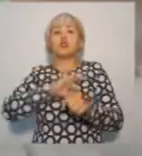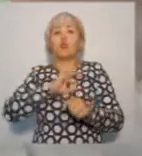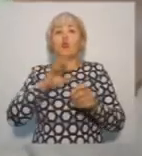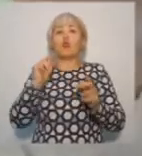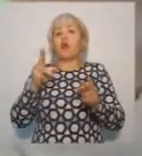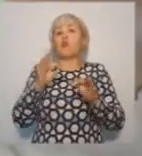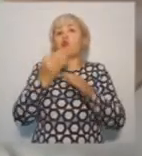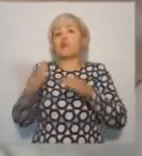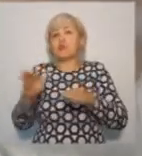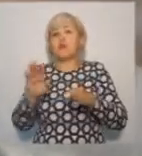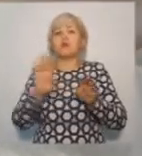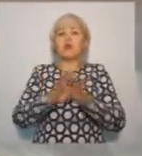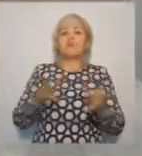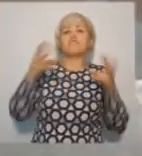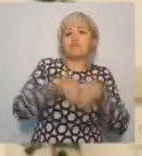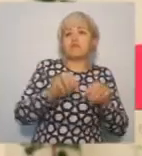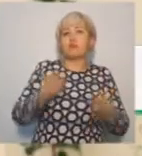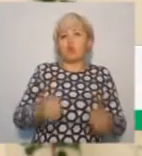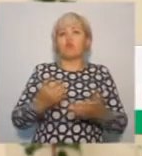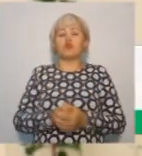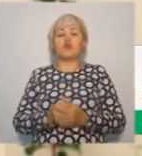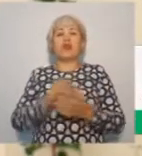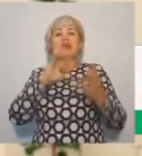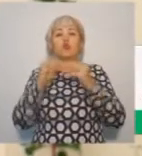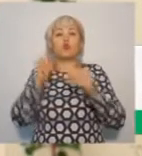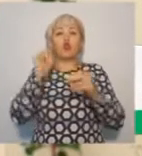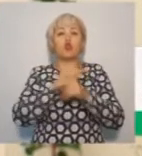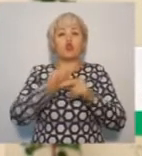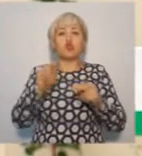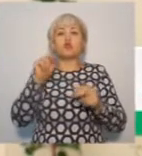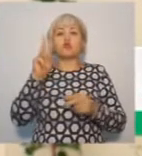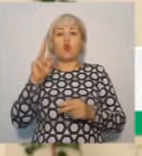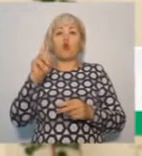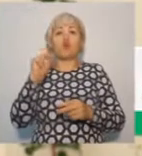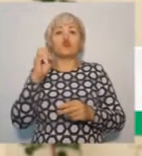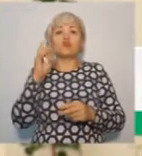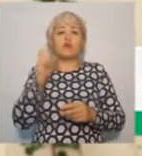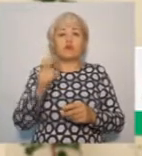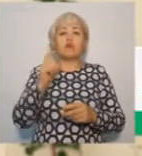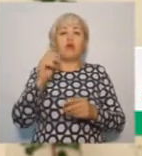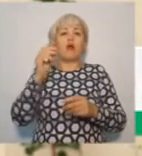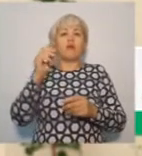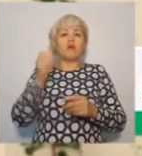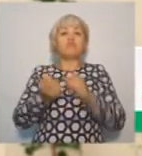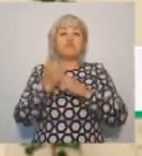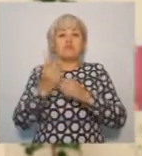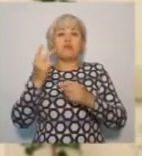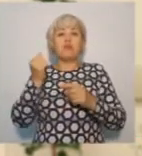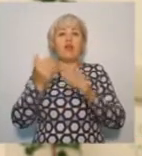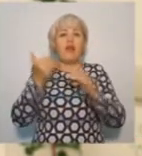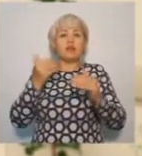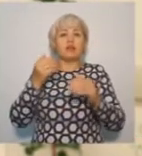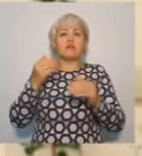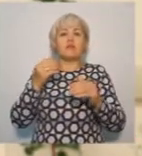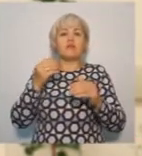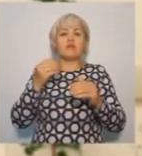индивидуальна. Результаты лечения злокальчика на образовании на ранних стадиях, они впечатляют. До 96